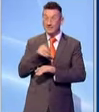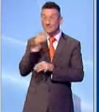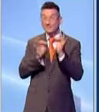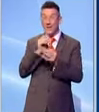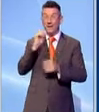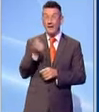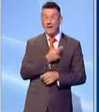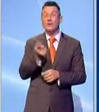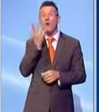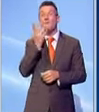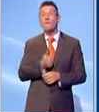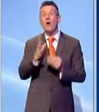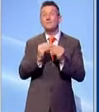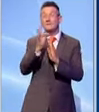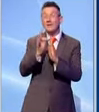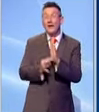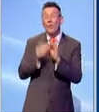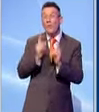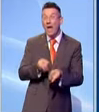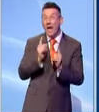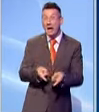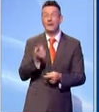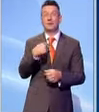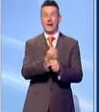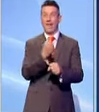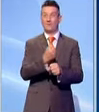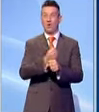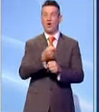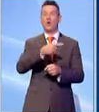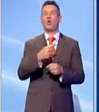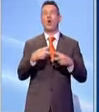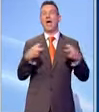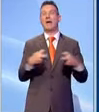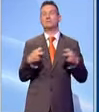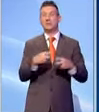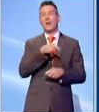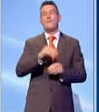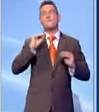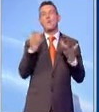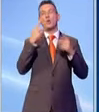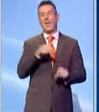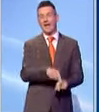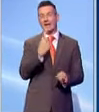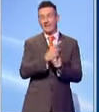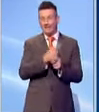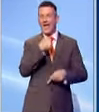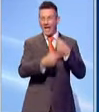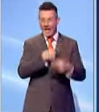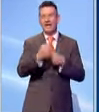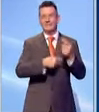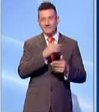fare per regolamentare questa modalità di lavoro che è assolutamente moderna e va incentivata, ma che va